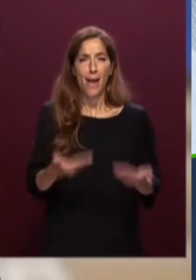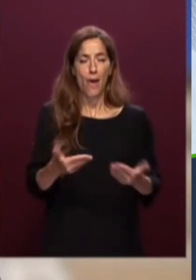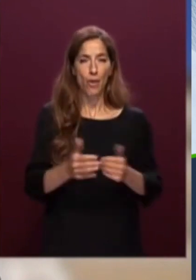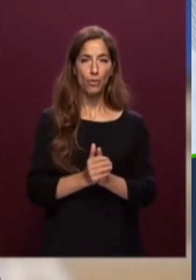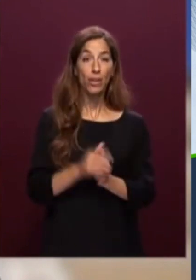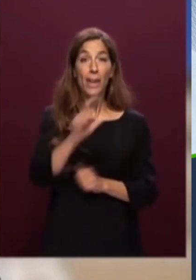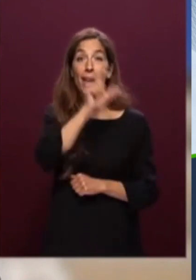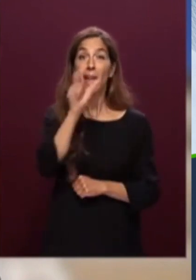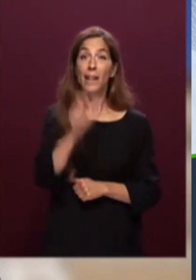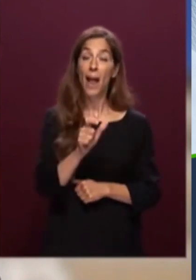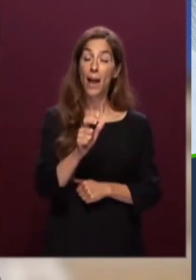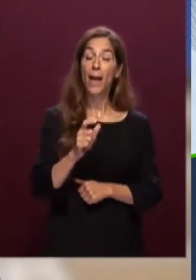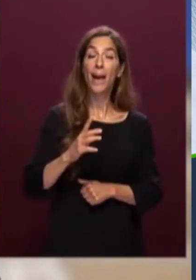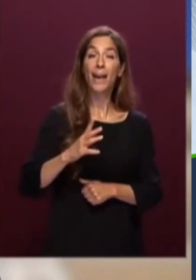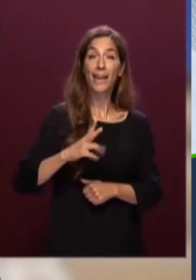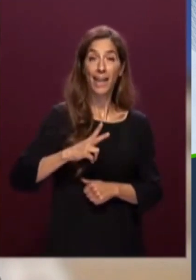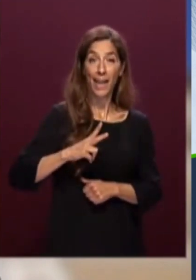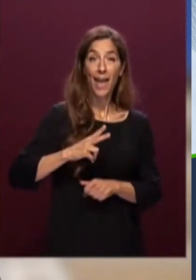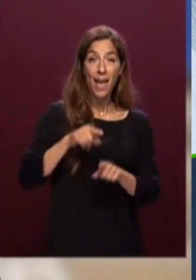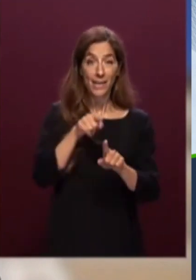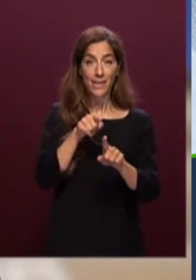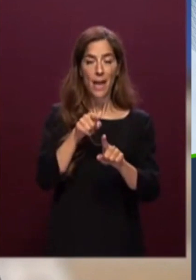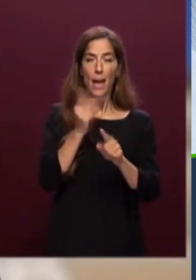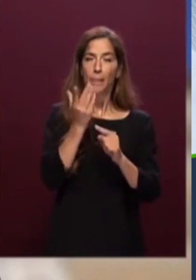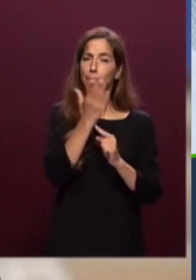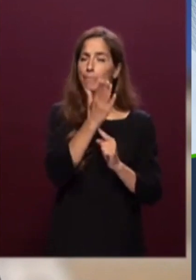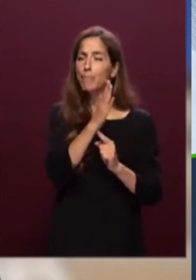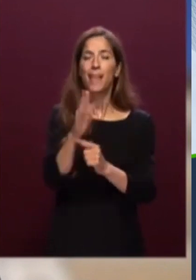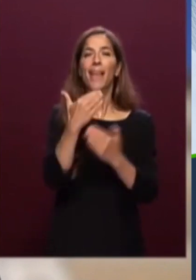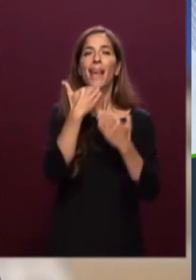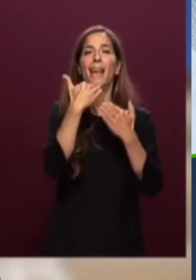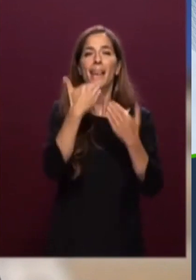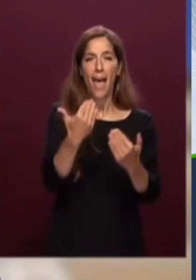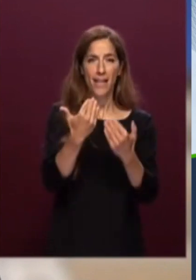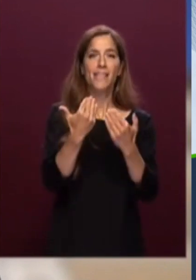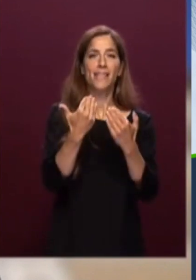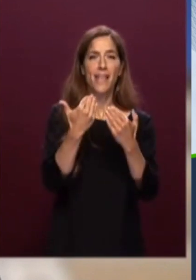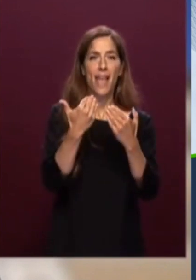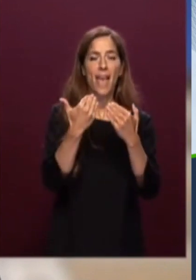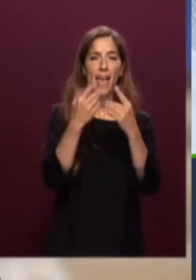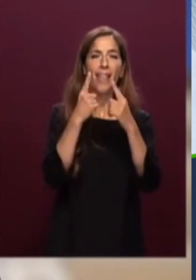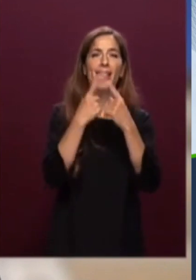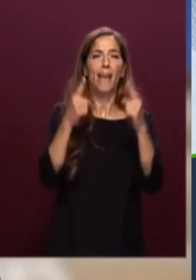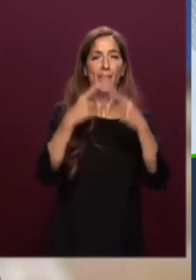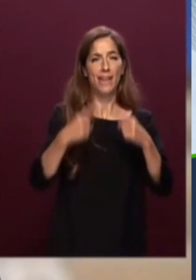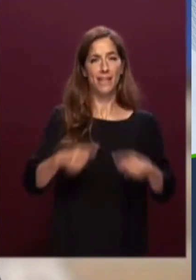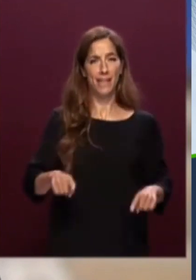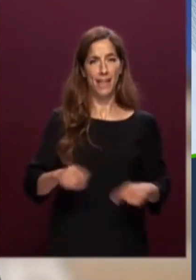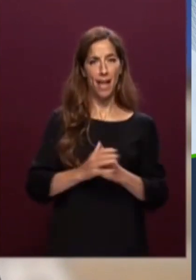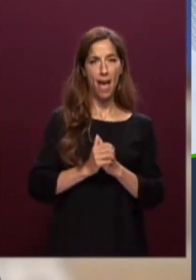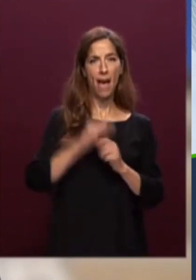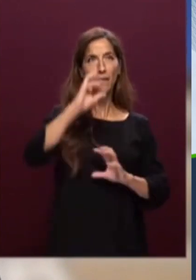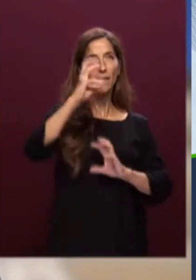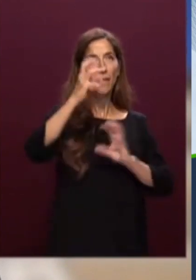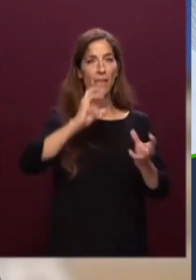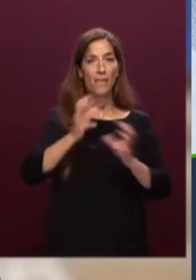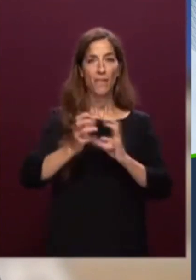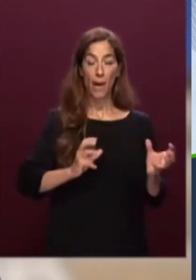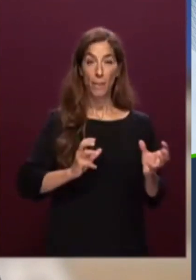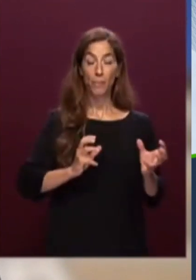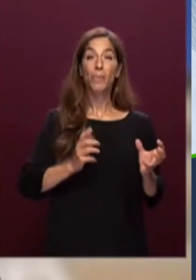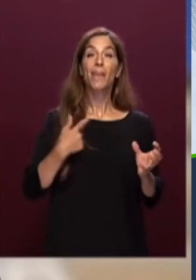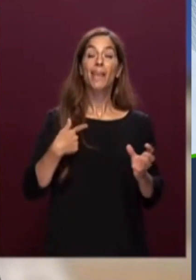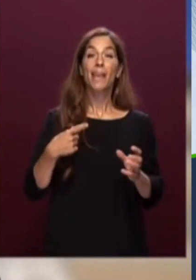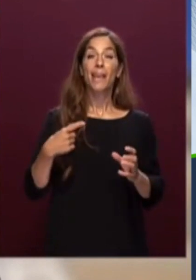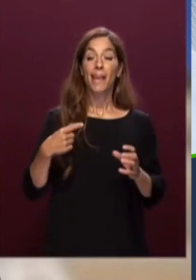'Italia risiede proprio nella sua diversità e il compito delle istituzioni italiane è proprio